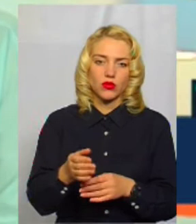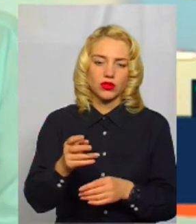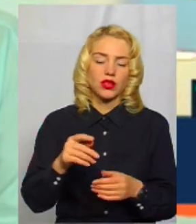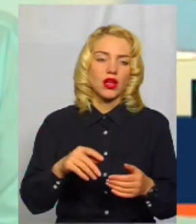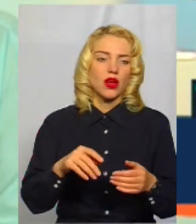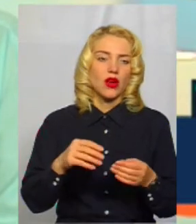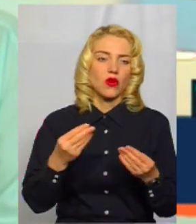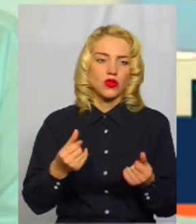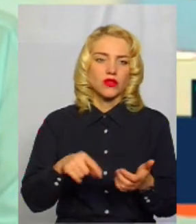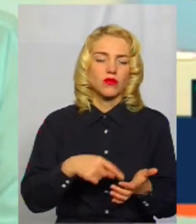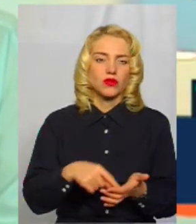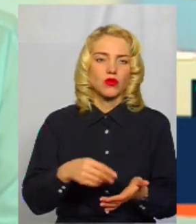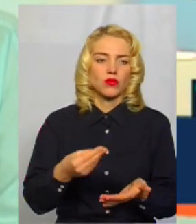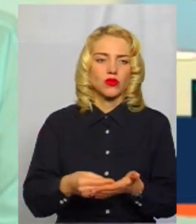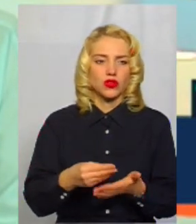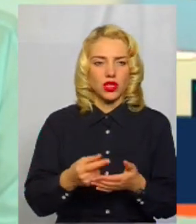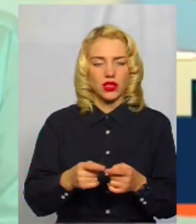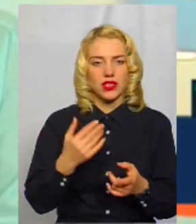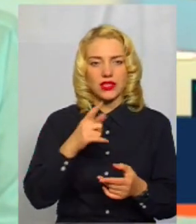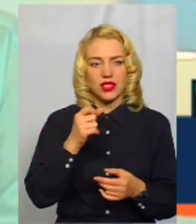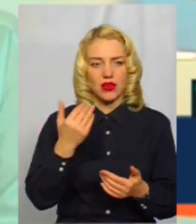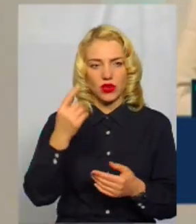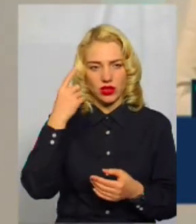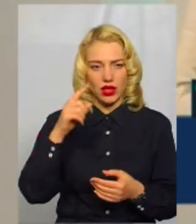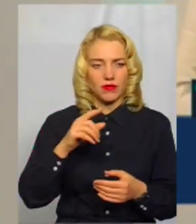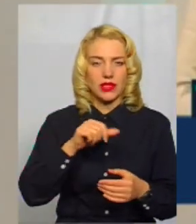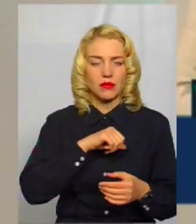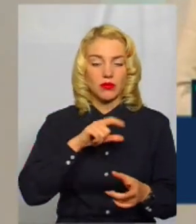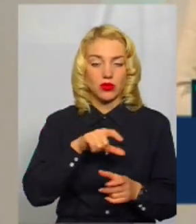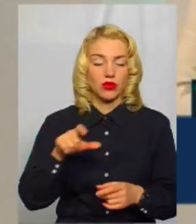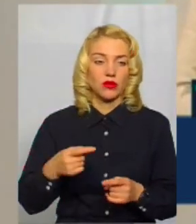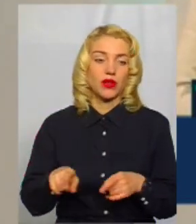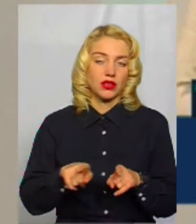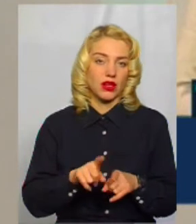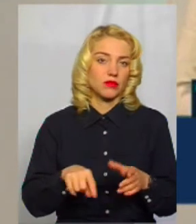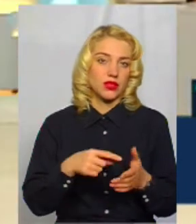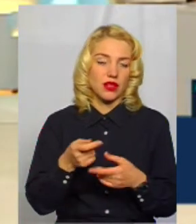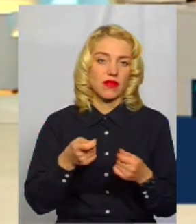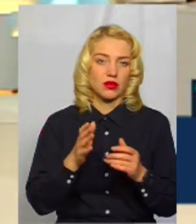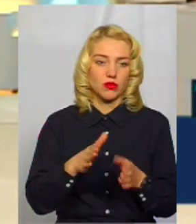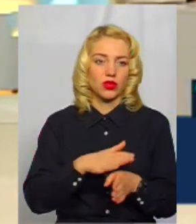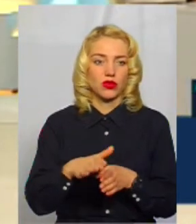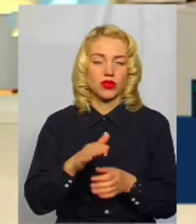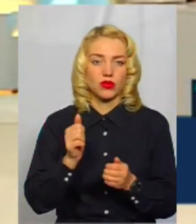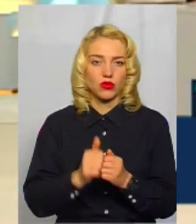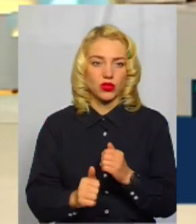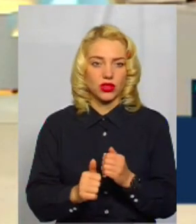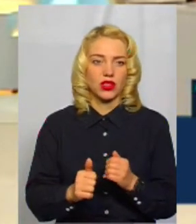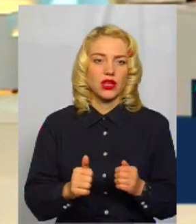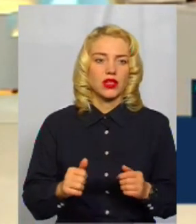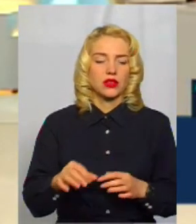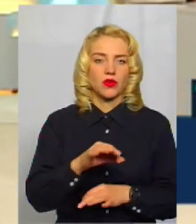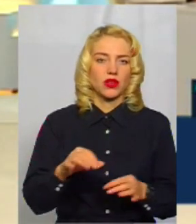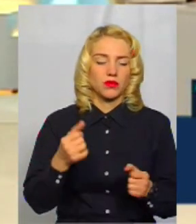бюджету за ідеями мешканців міста. І, тобто, міська влада буде реалізовувати кожен з таких проєктів переможців? Так.